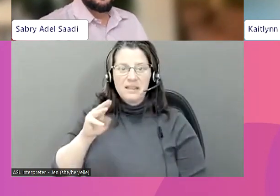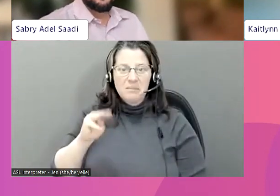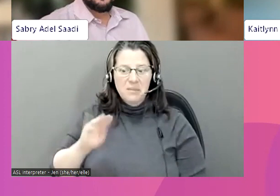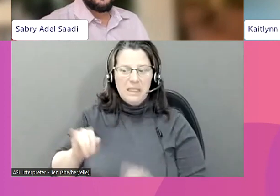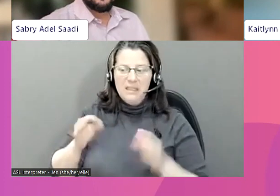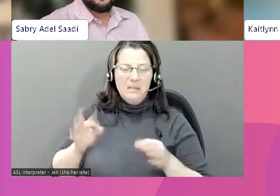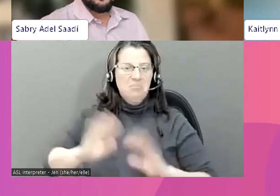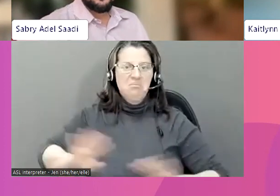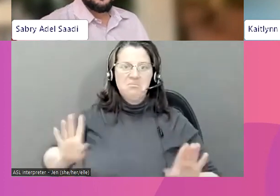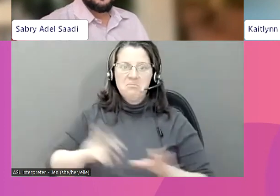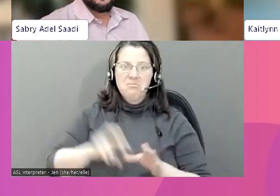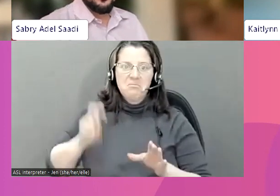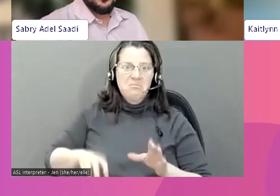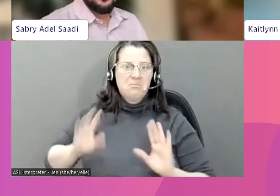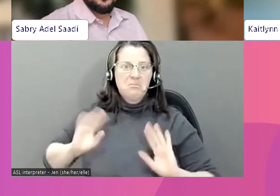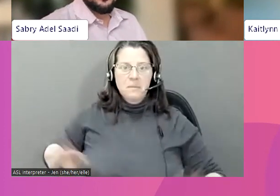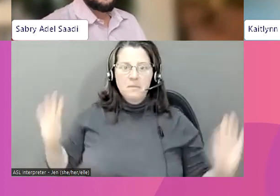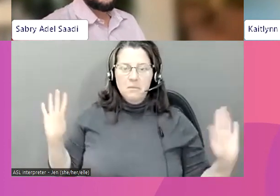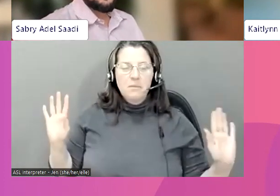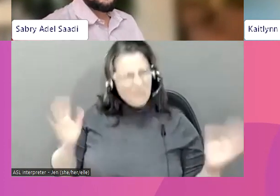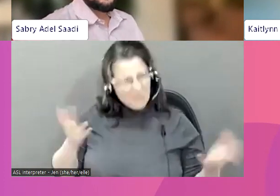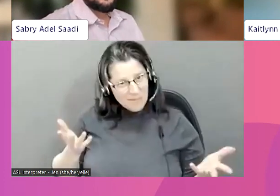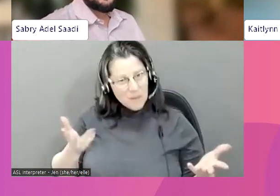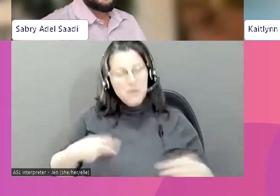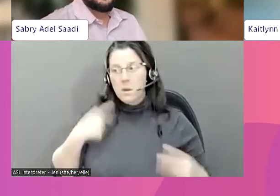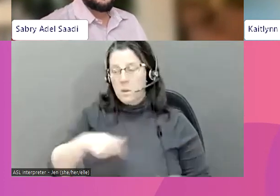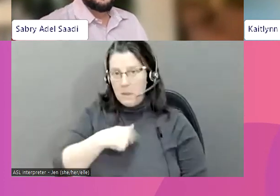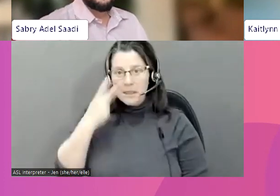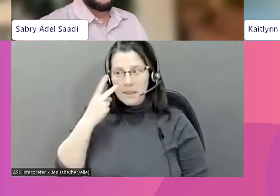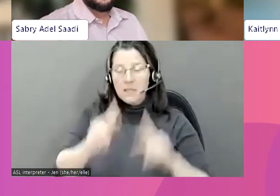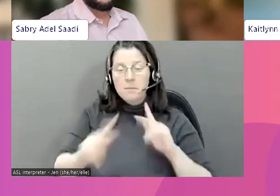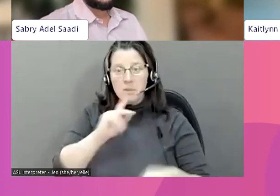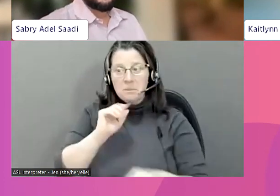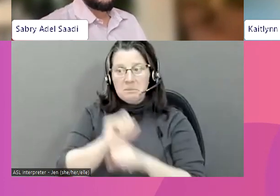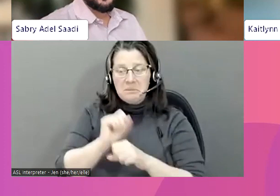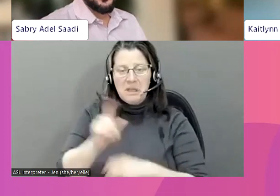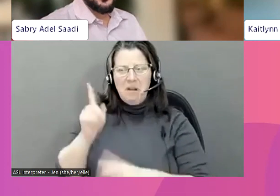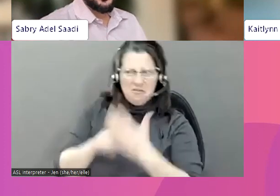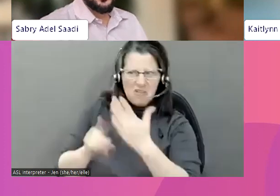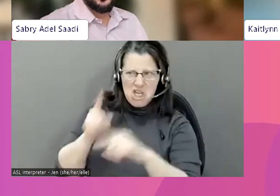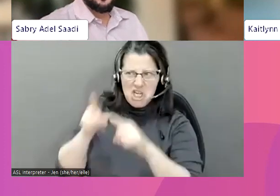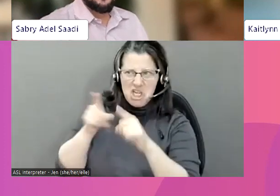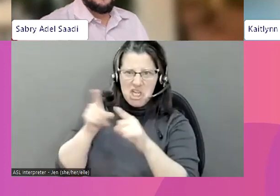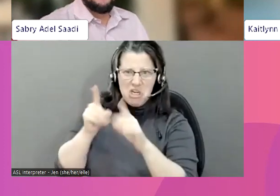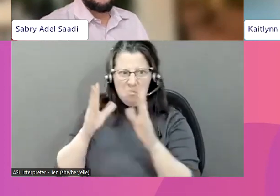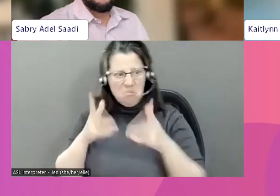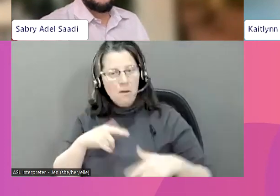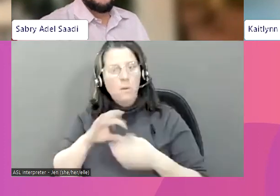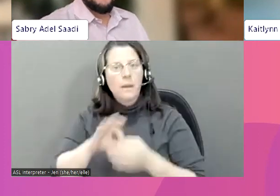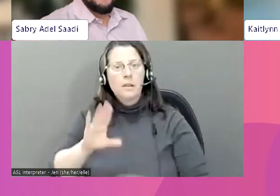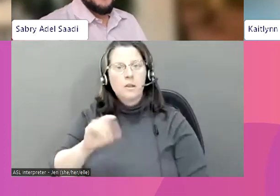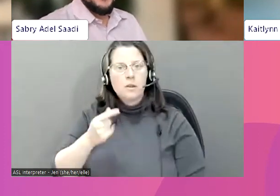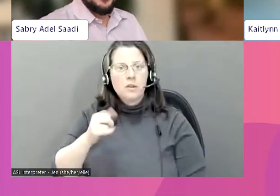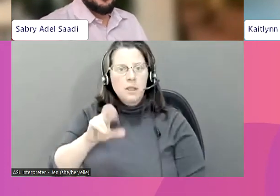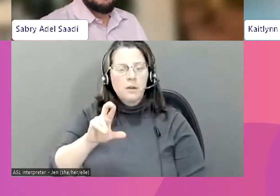'il a choisi d'abandonner son poste de maire. Donc, il y des gens qui abandonnent la politique en